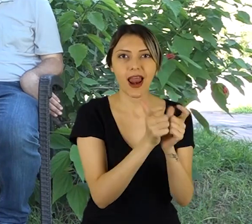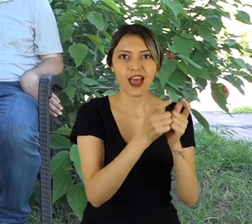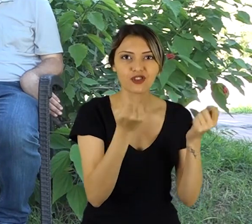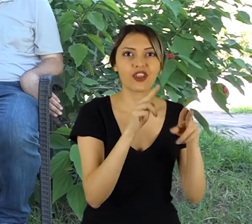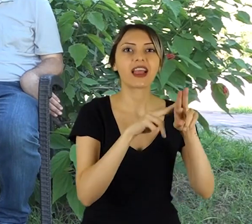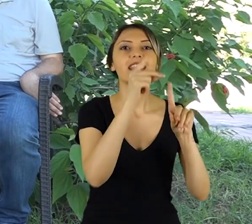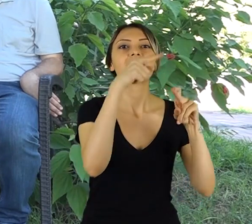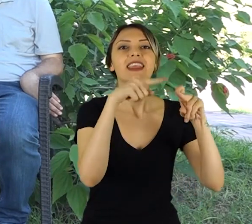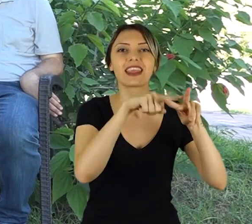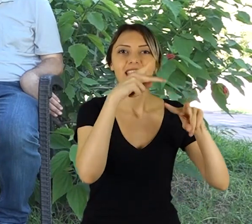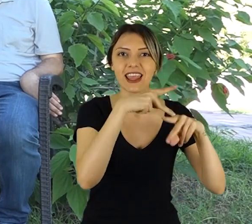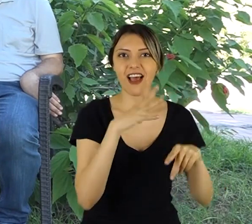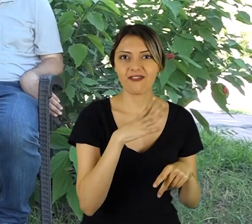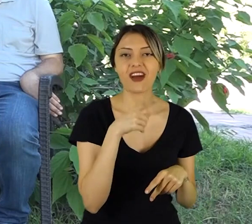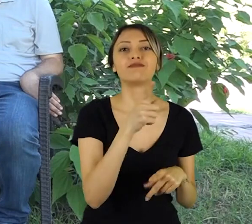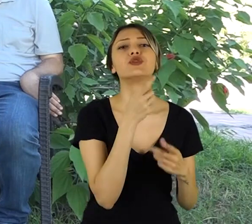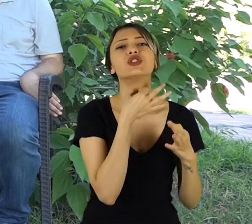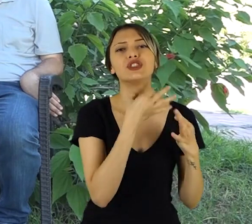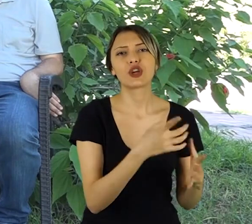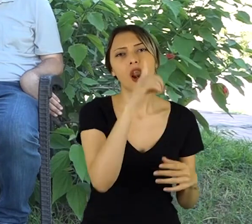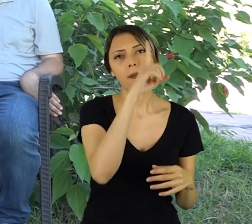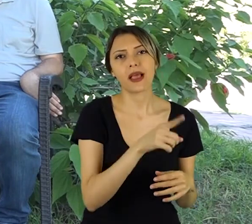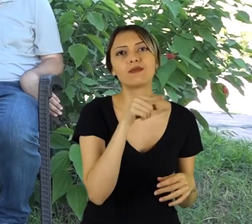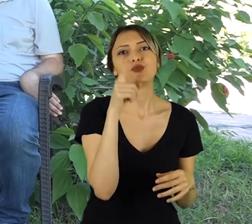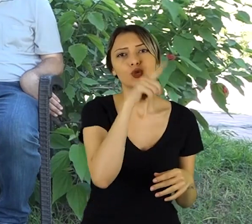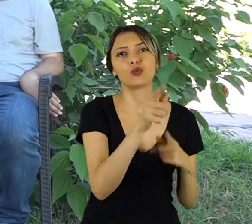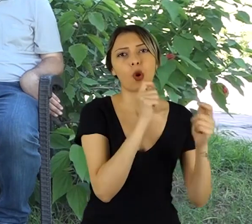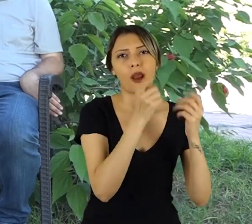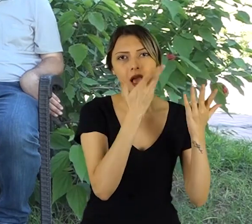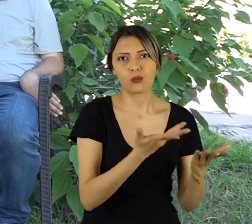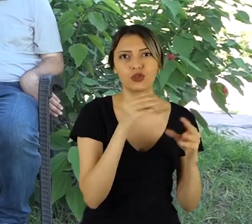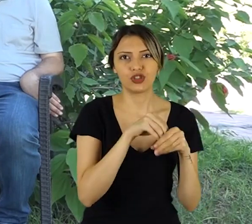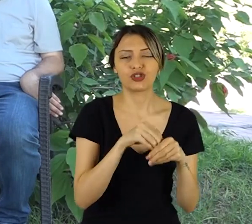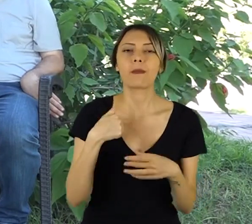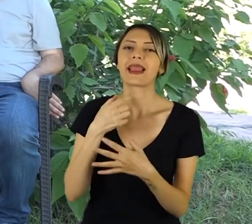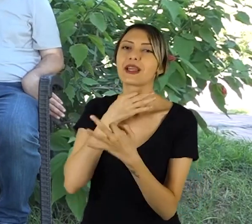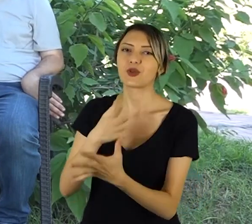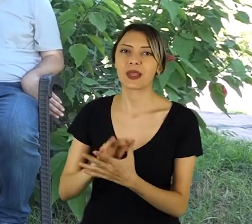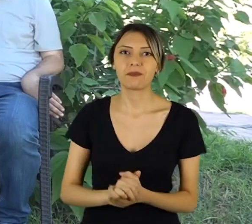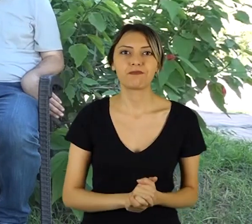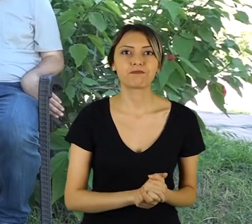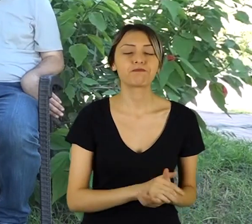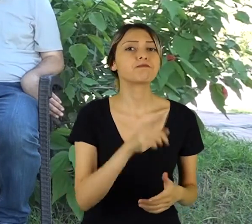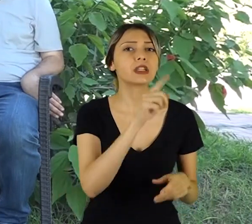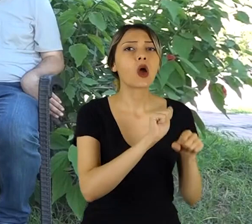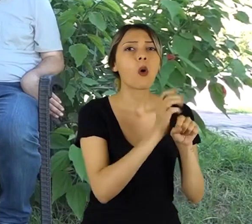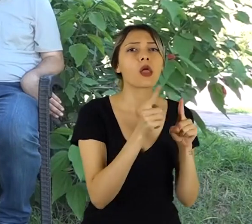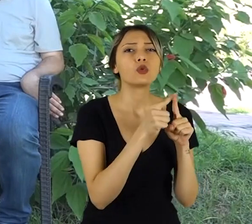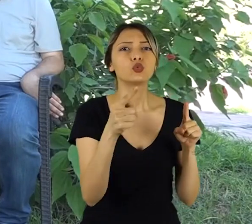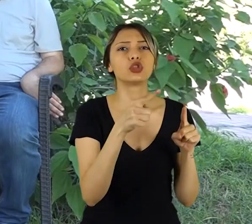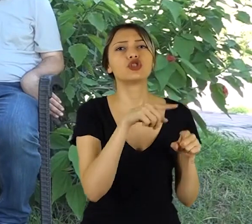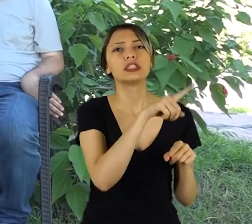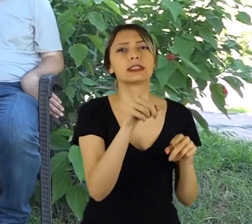ediyoruz bizimle bu röportajı kabul ettiğiniz için. Ben teşekkür ederim. Sizinle pandemi sürecini